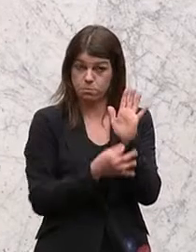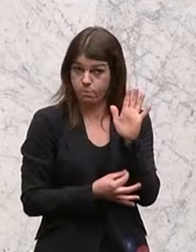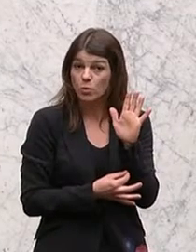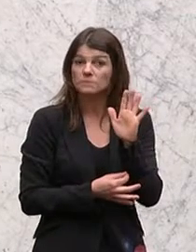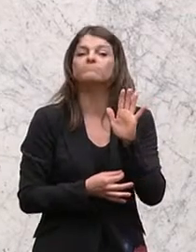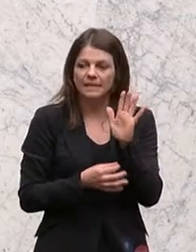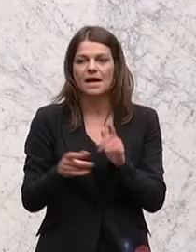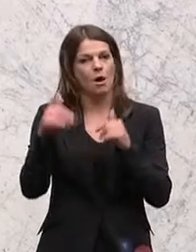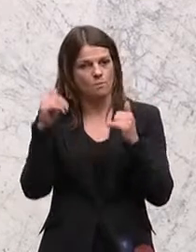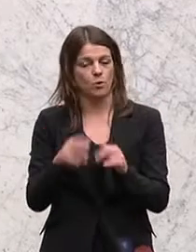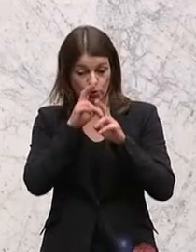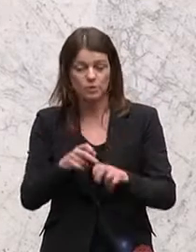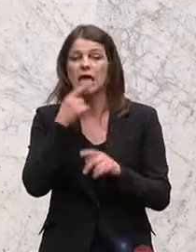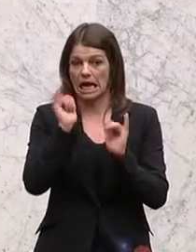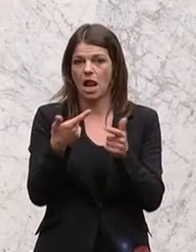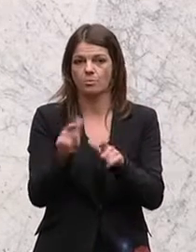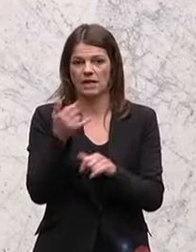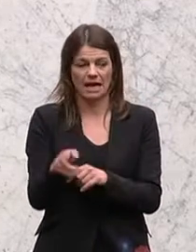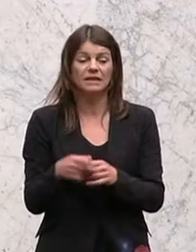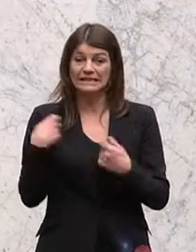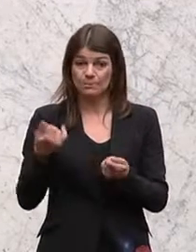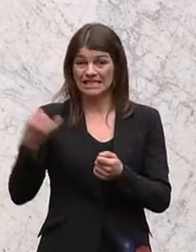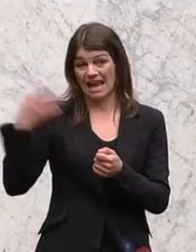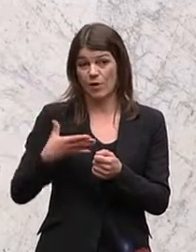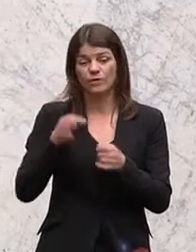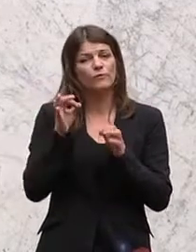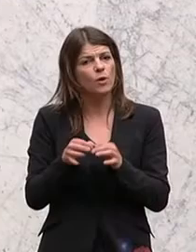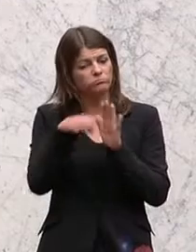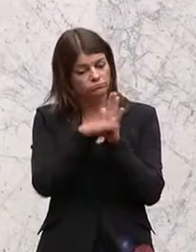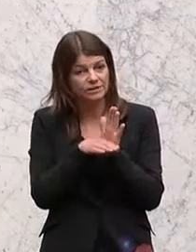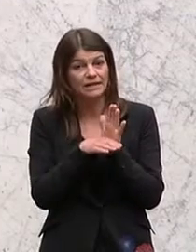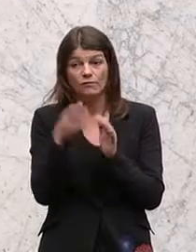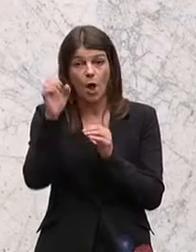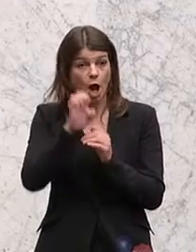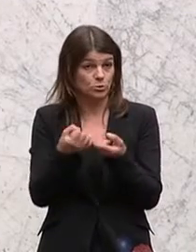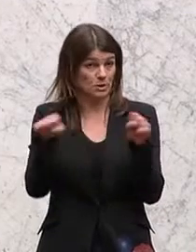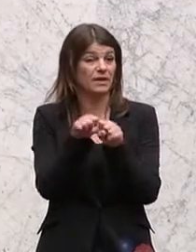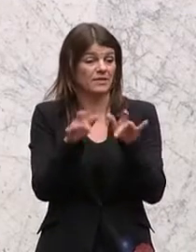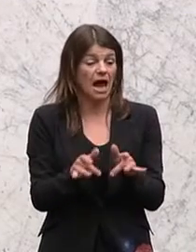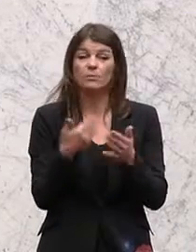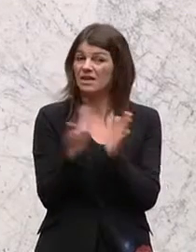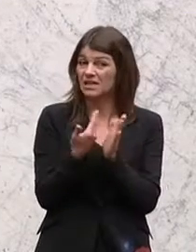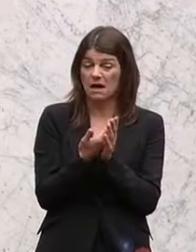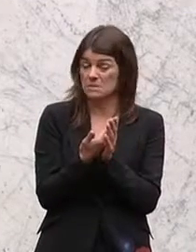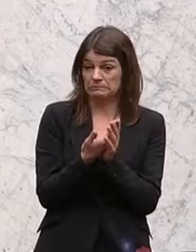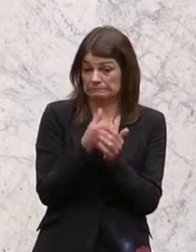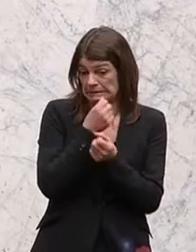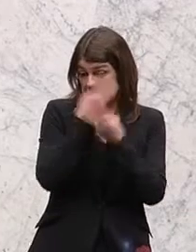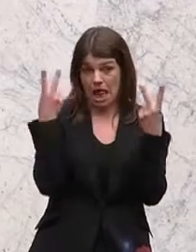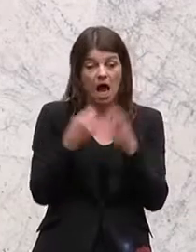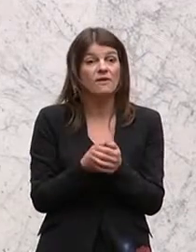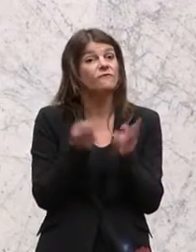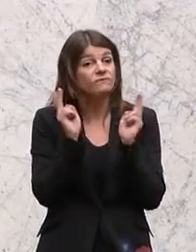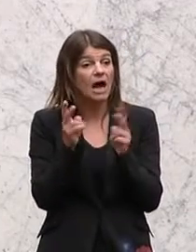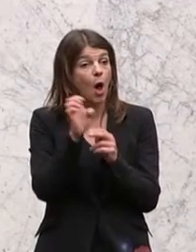Es sollte auch erwähnt werden, dass derzeit nur Entwürfe für Rechtsakte der Europäischen Kommission vorliegen. Daher ist es noch nicht absehbar,